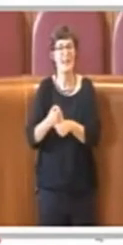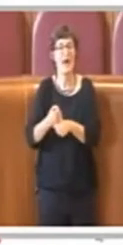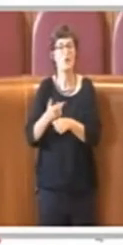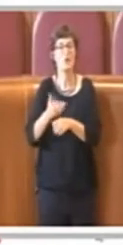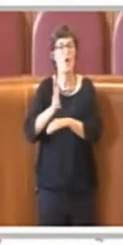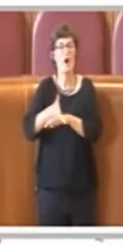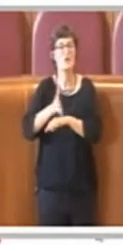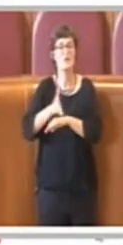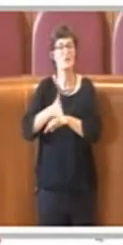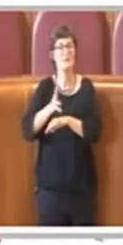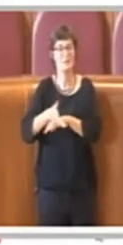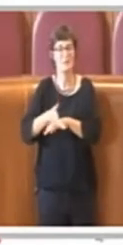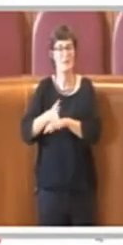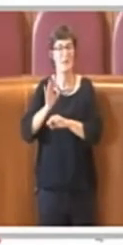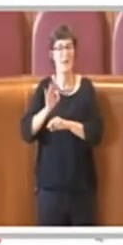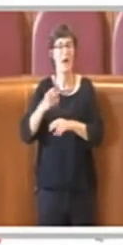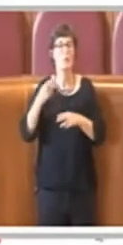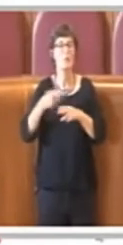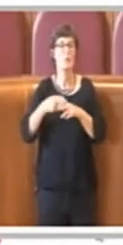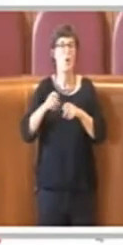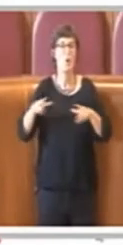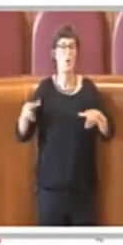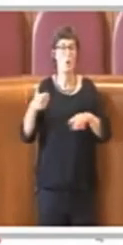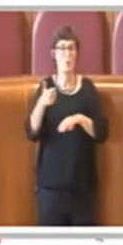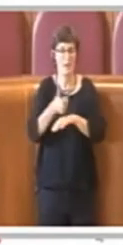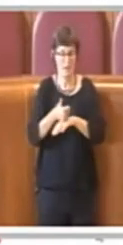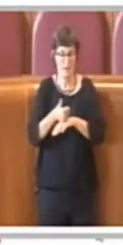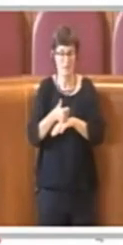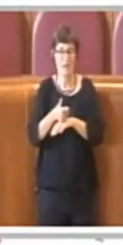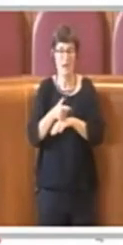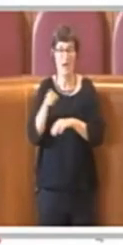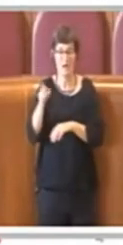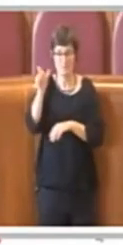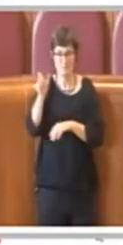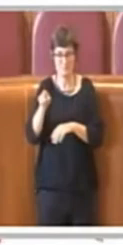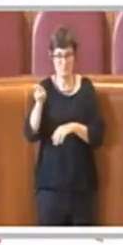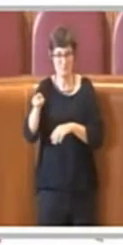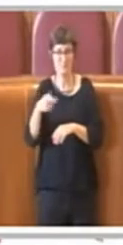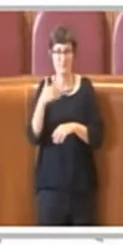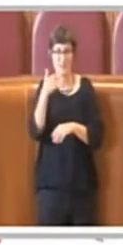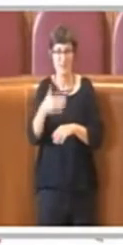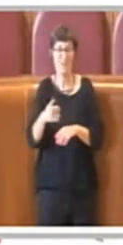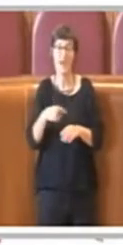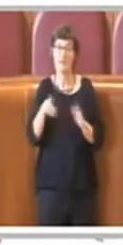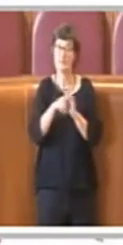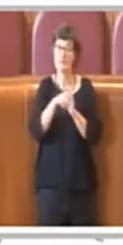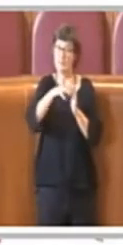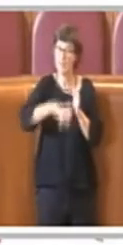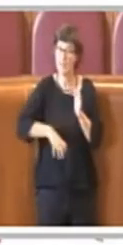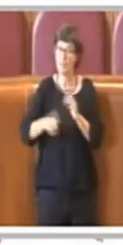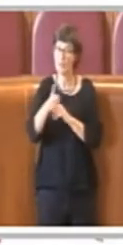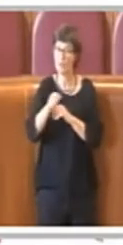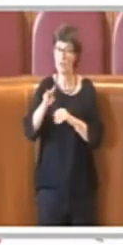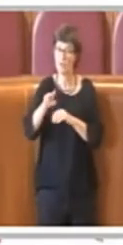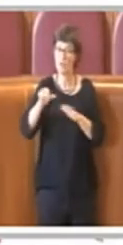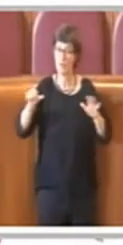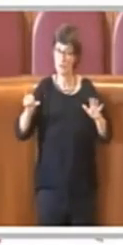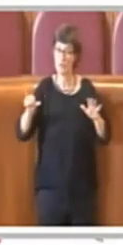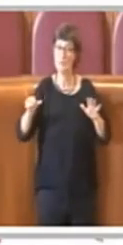La delibera 126 vuole suggellare questo tipo di esperienza ed incardinarla nelle procedure amministrative.